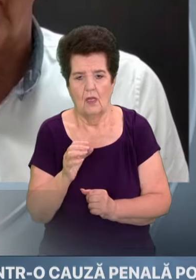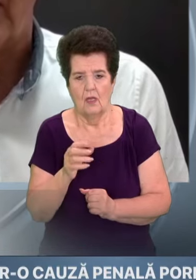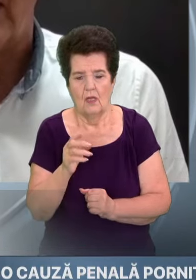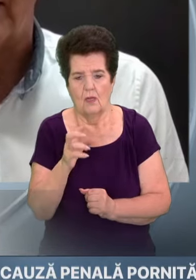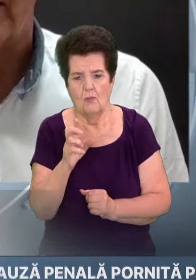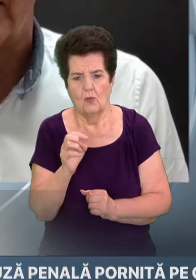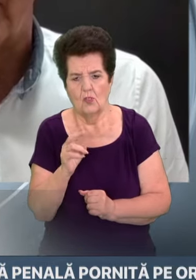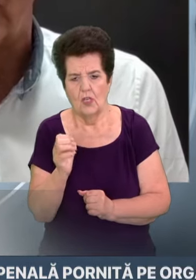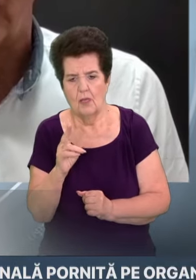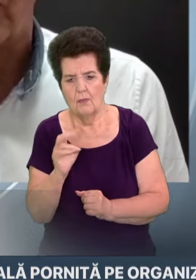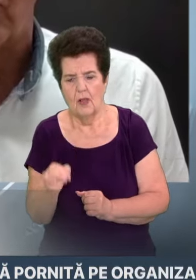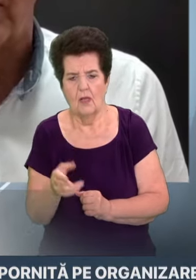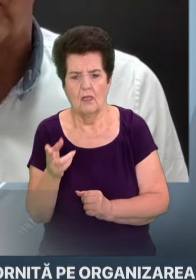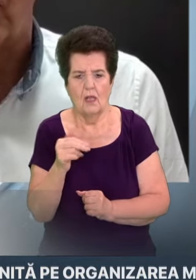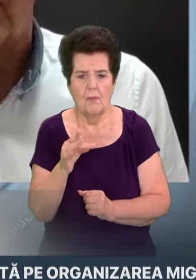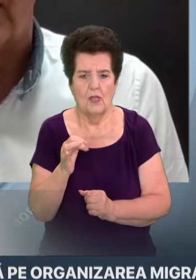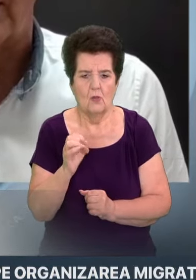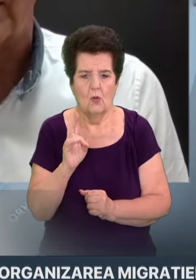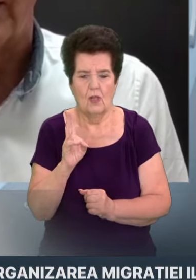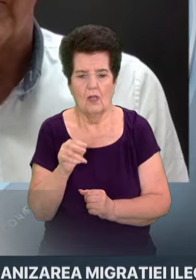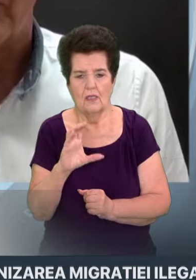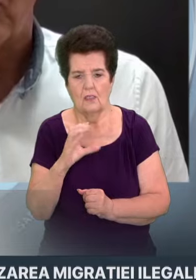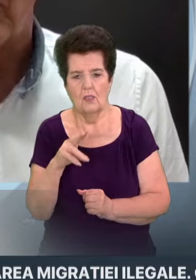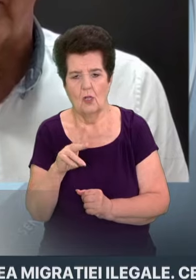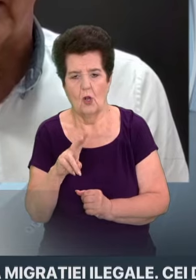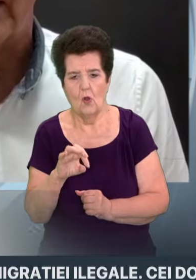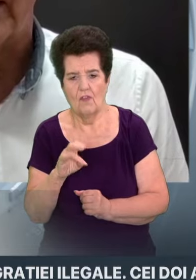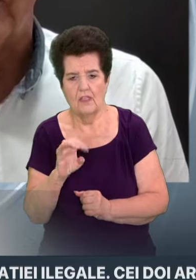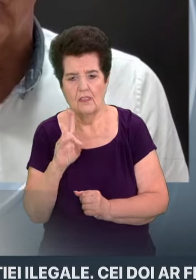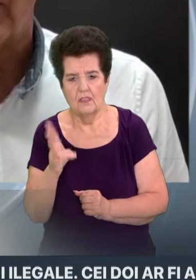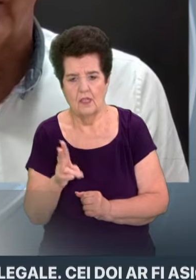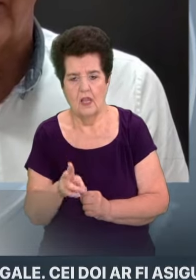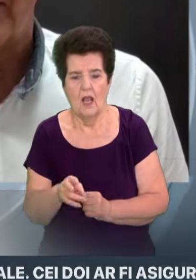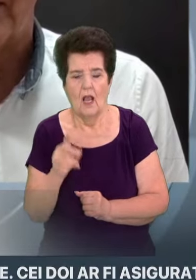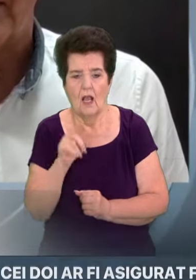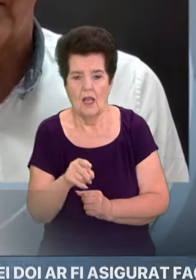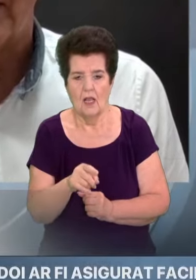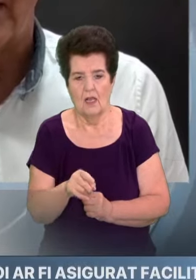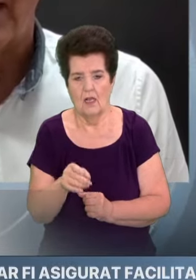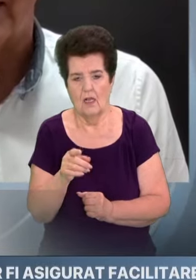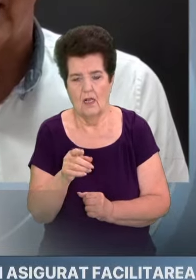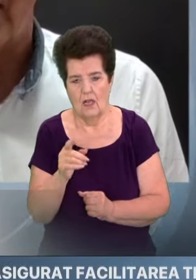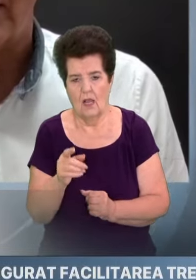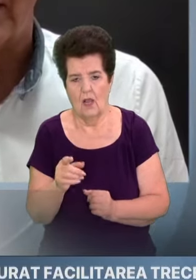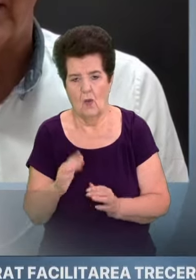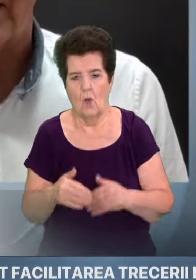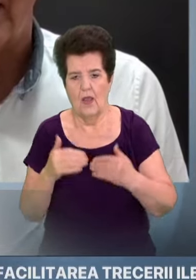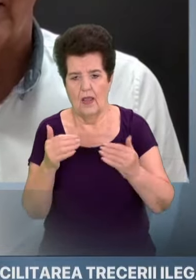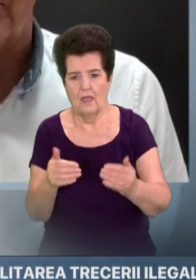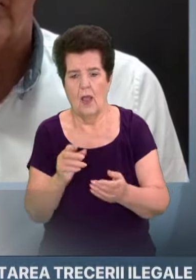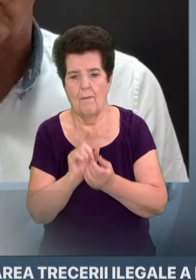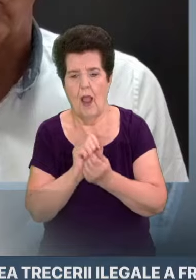Drușghivca, de Kramatorsk și de Slobiansk. Deci ne-am găsit într-o etapă intermediară a